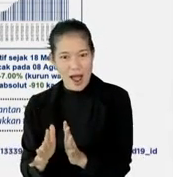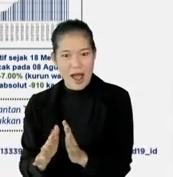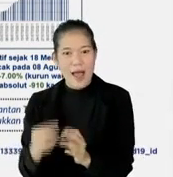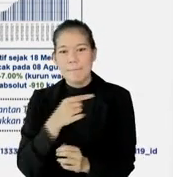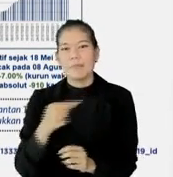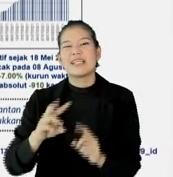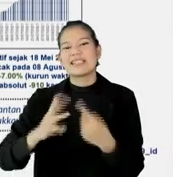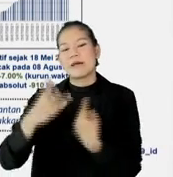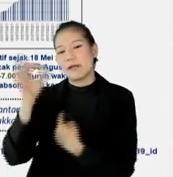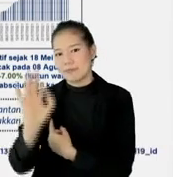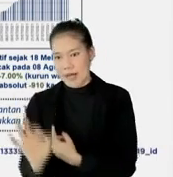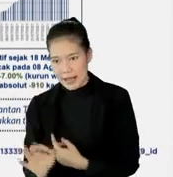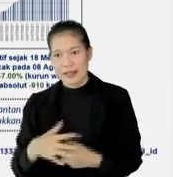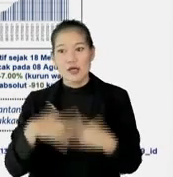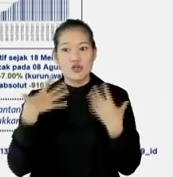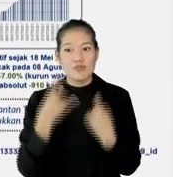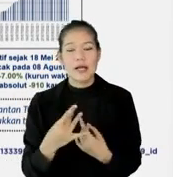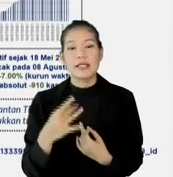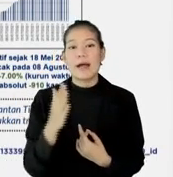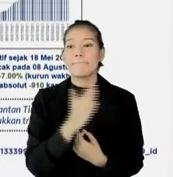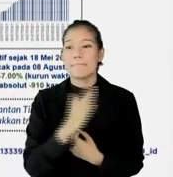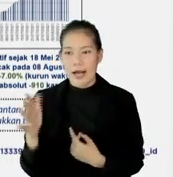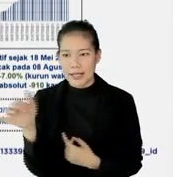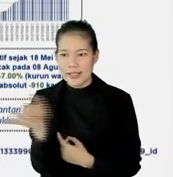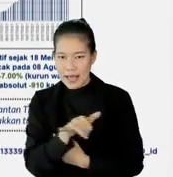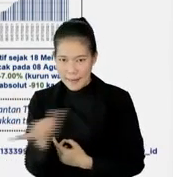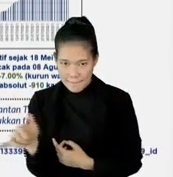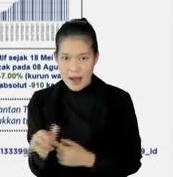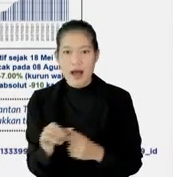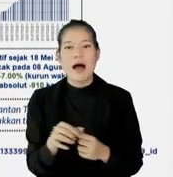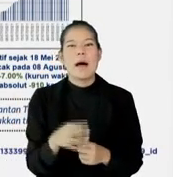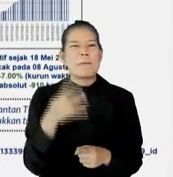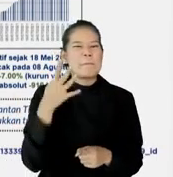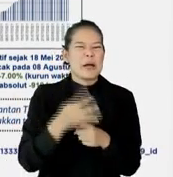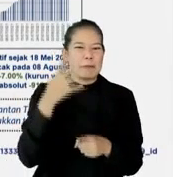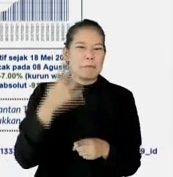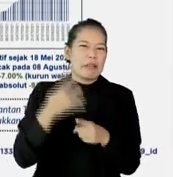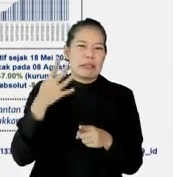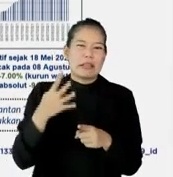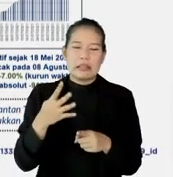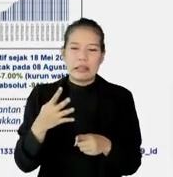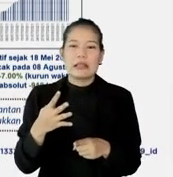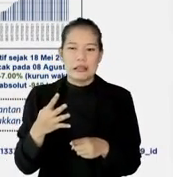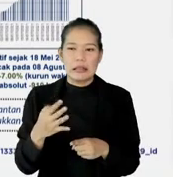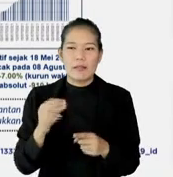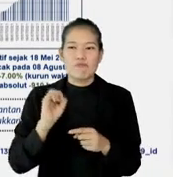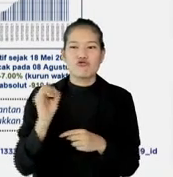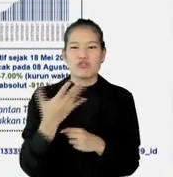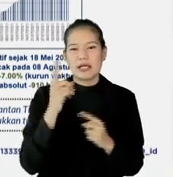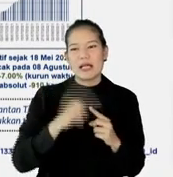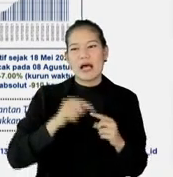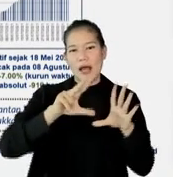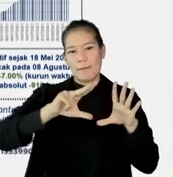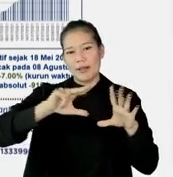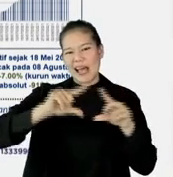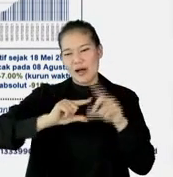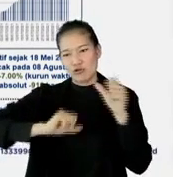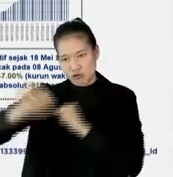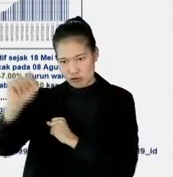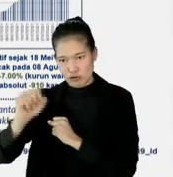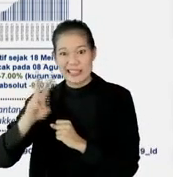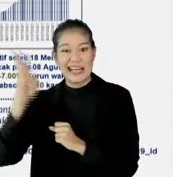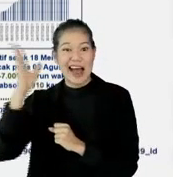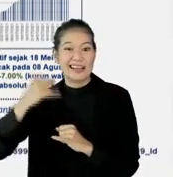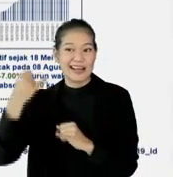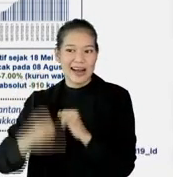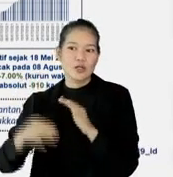minus 13 persen. Sumatera Barat juga sama, ini kenaikannya lebih dari 4 kali lipat, puncaknya tanggal 8 Agustus, baru turun